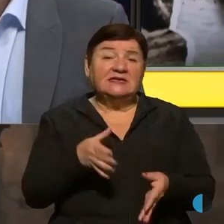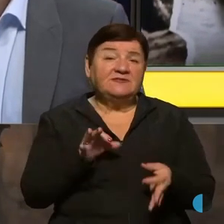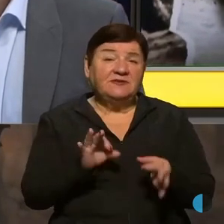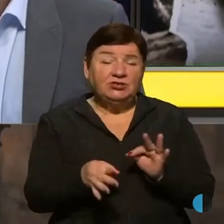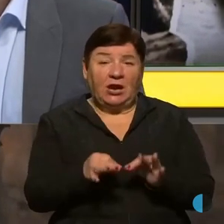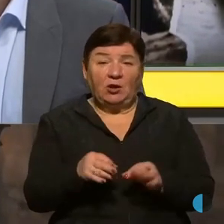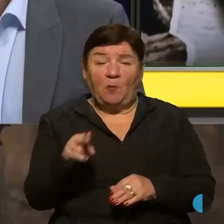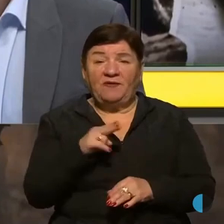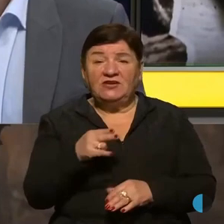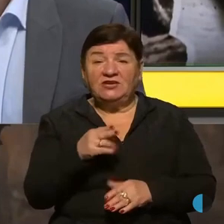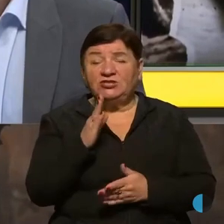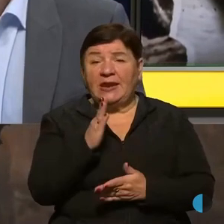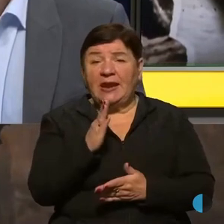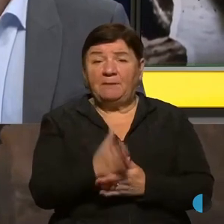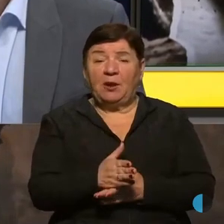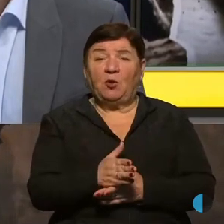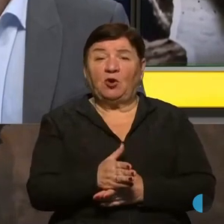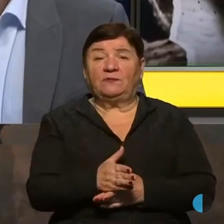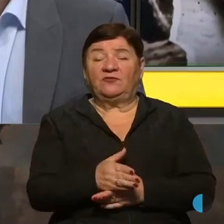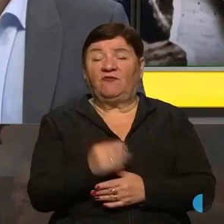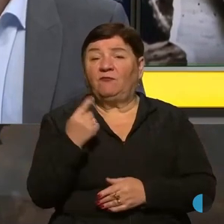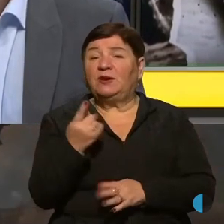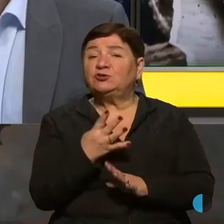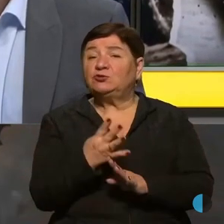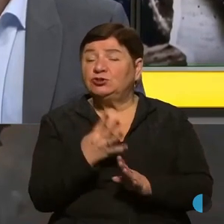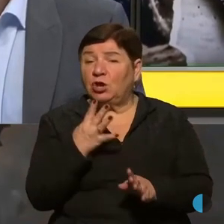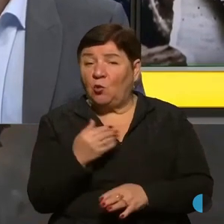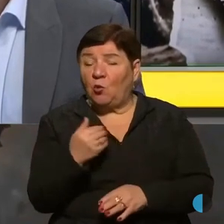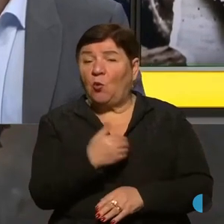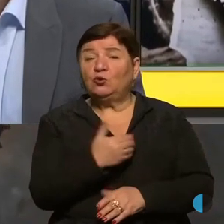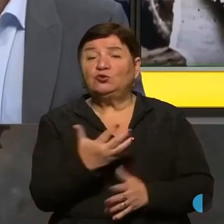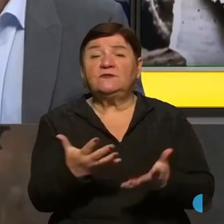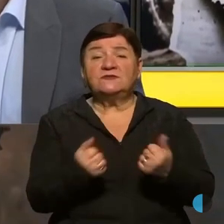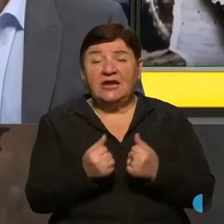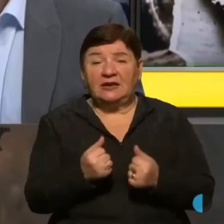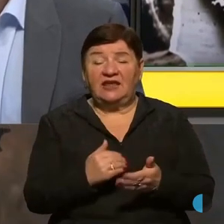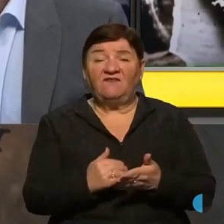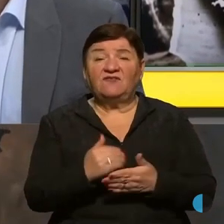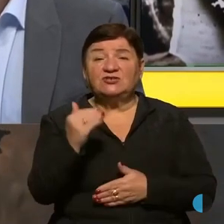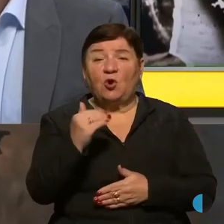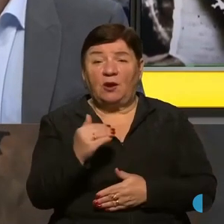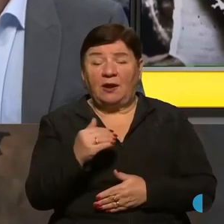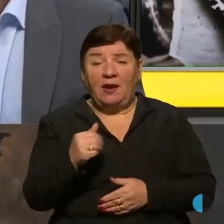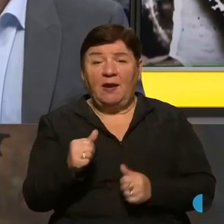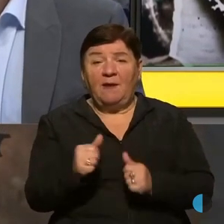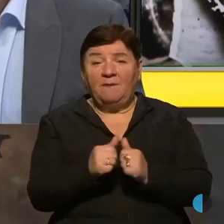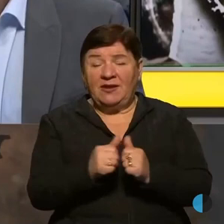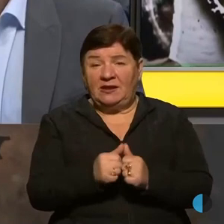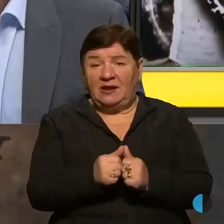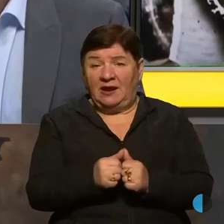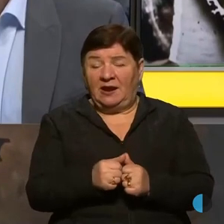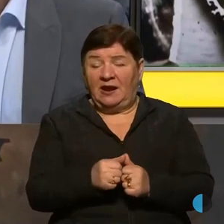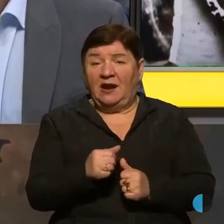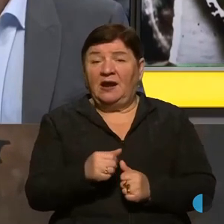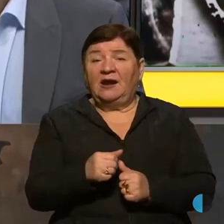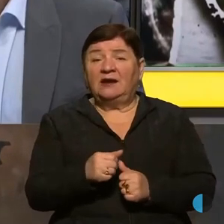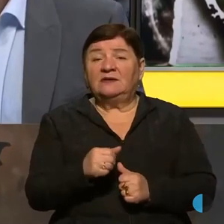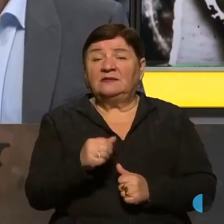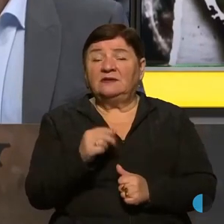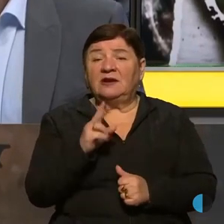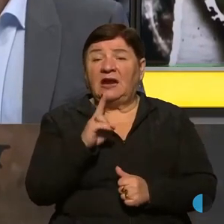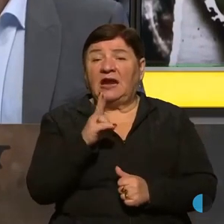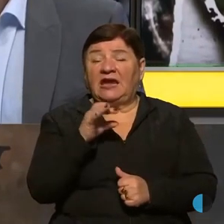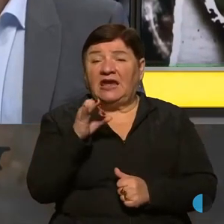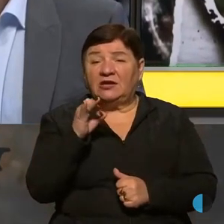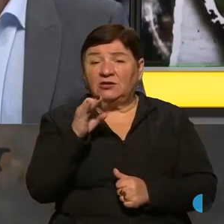північний напрямок, вони в першу чергу хочуть взяти Терекон, висоти біля Авдіївки Копсухіма, бо ці